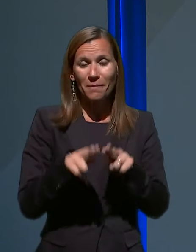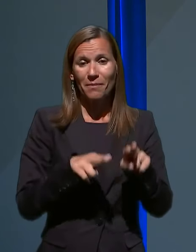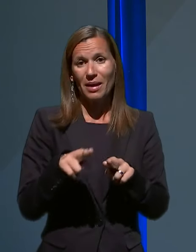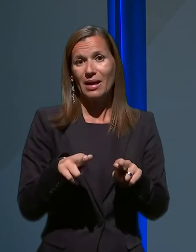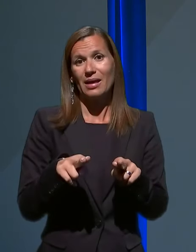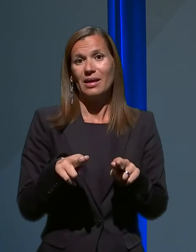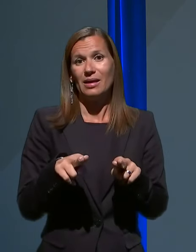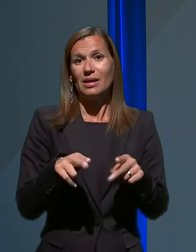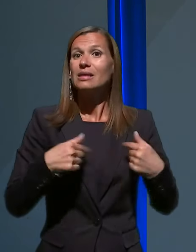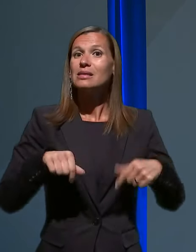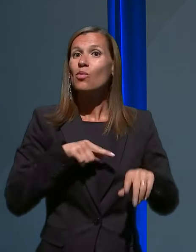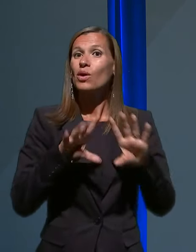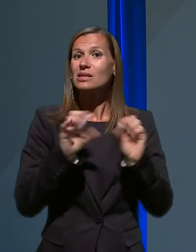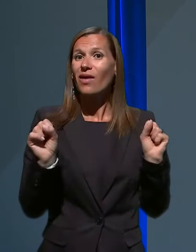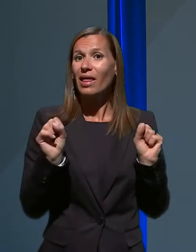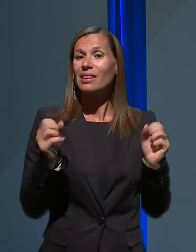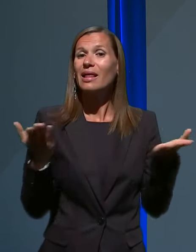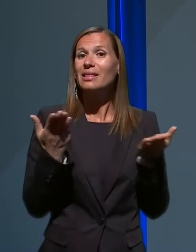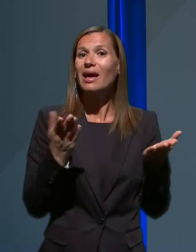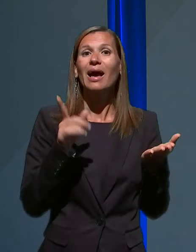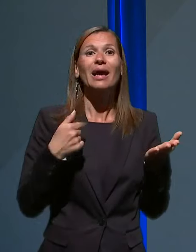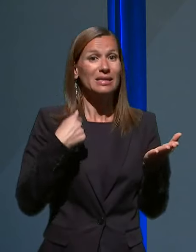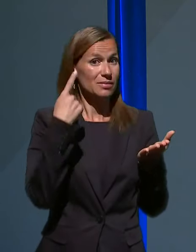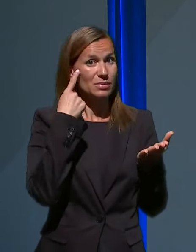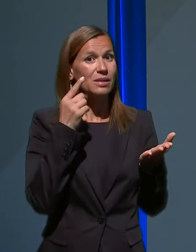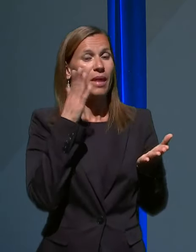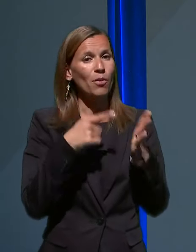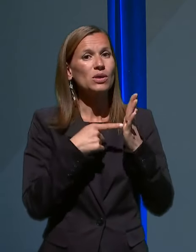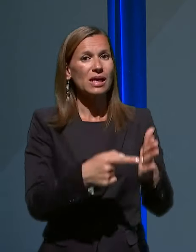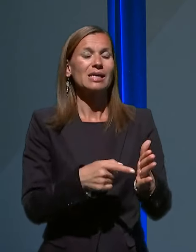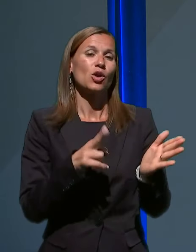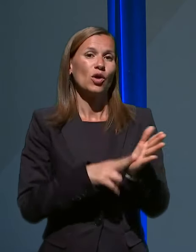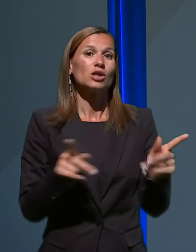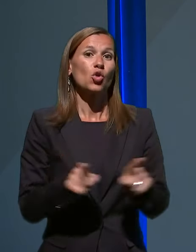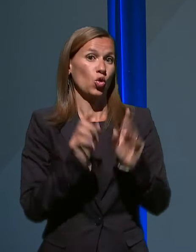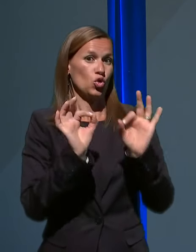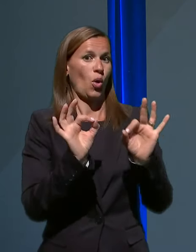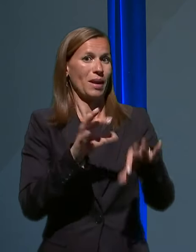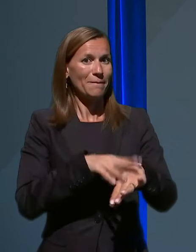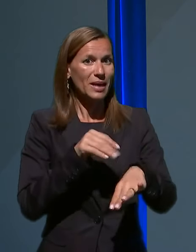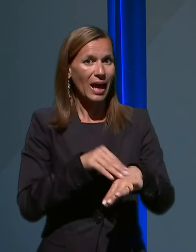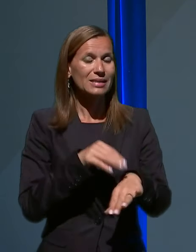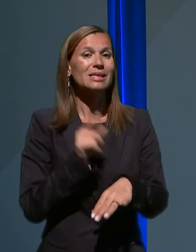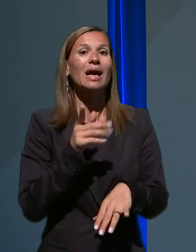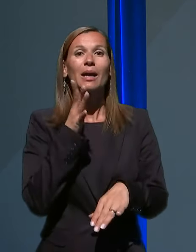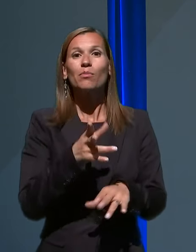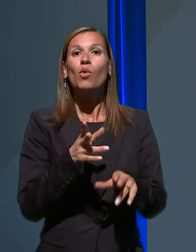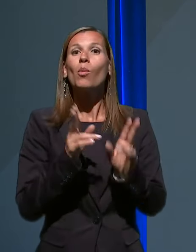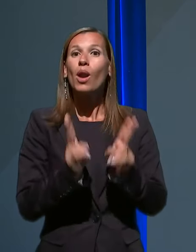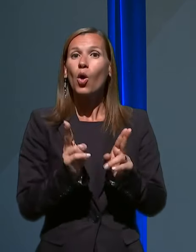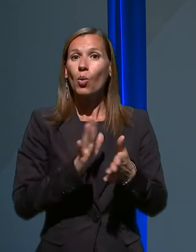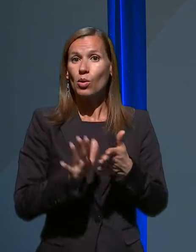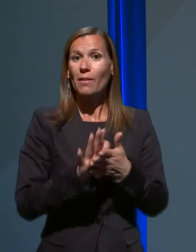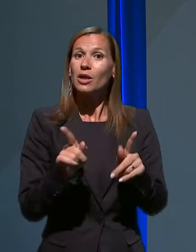izvedli nekaj, kar mislim, da se bo izkazalo resko dobra praksa in kar bomo lahko uporabili tudi kasneje.